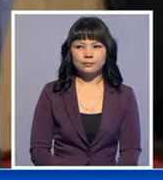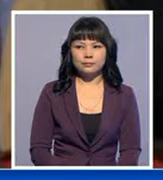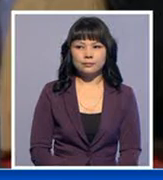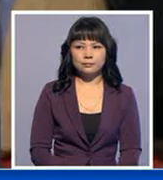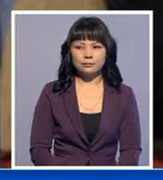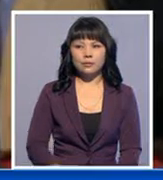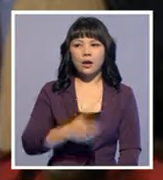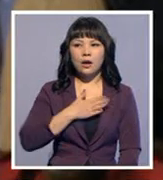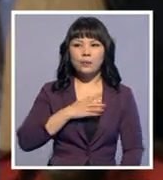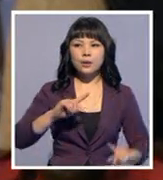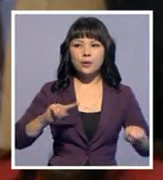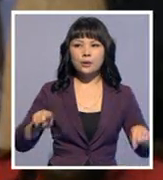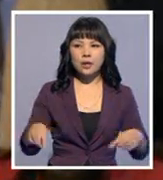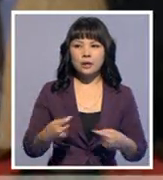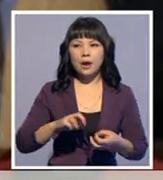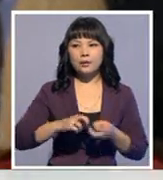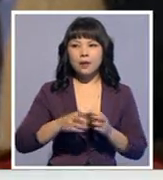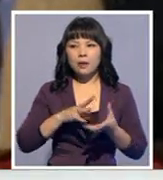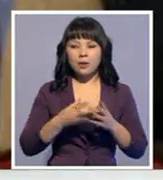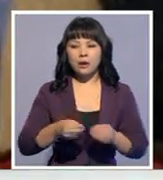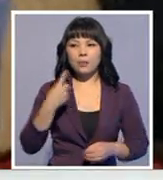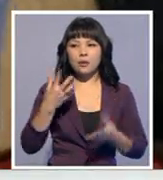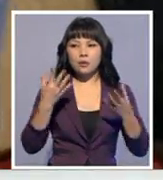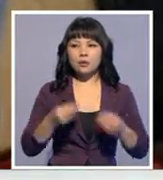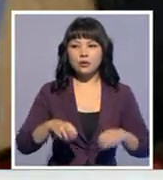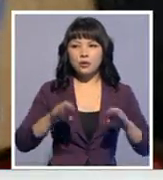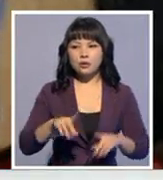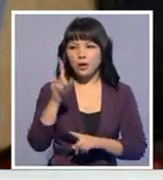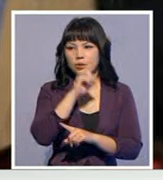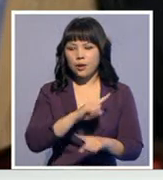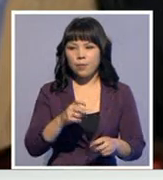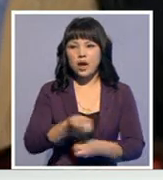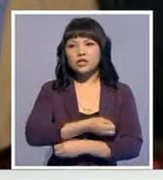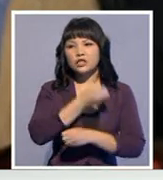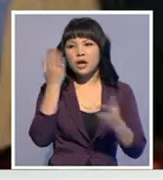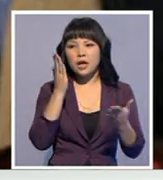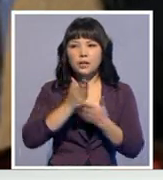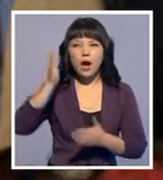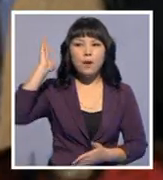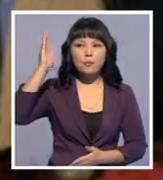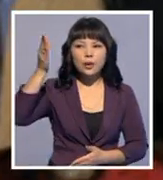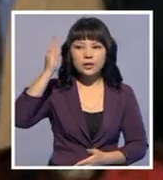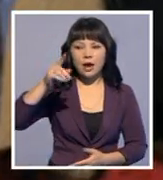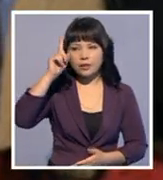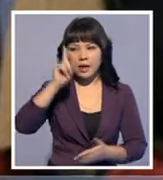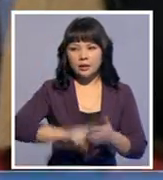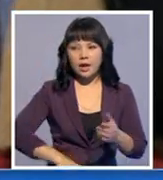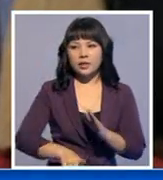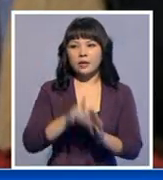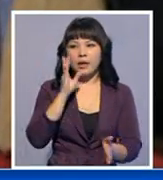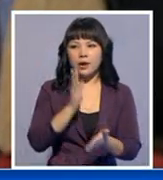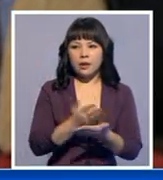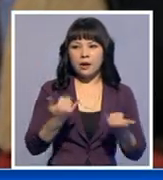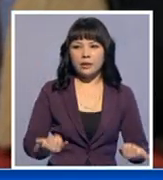Біз көтергі мәселелерінің біргінді шешілмейтін анық дегенмен халық жарқым болашақ үшін дұрыстандау жасағанына сенімді мін. Нью-Йорк